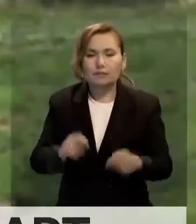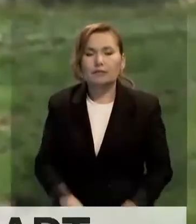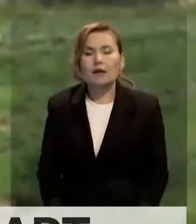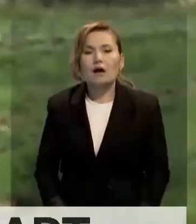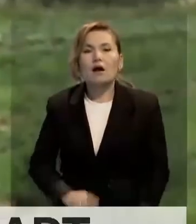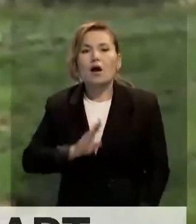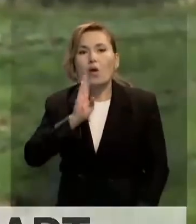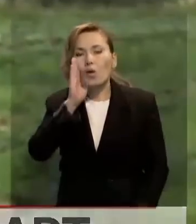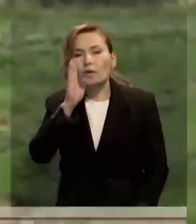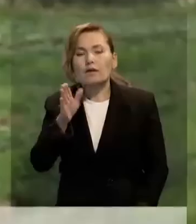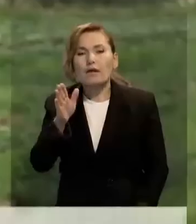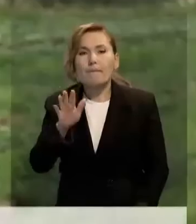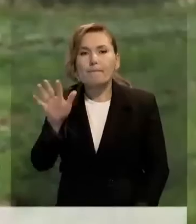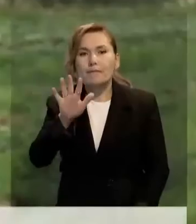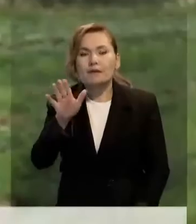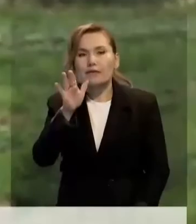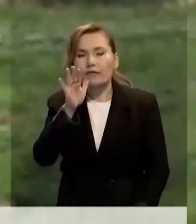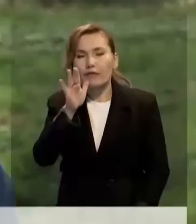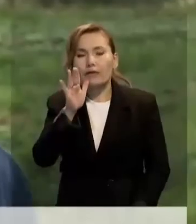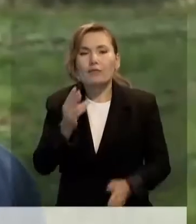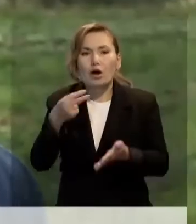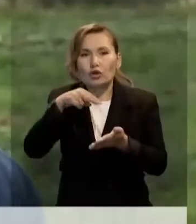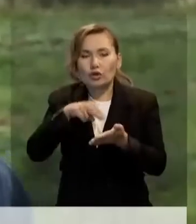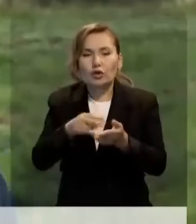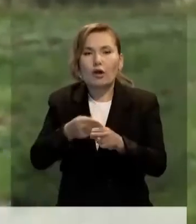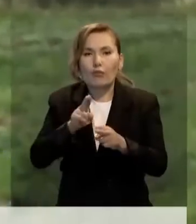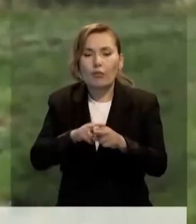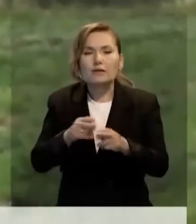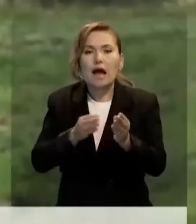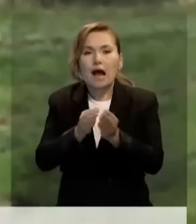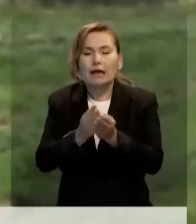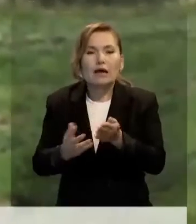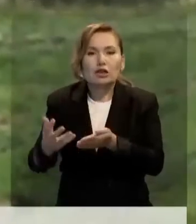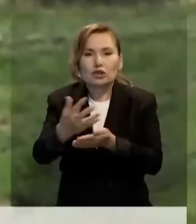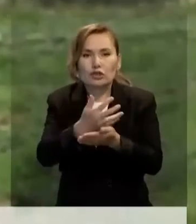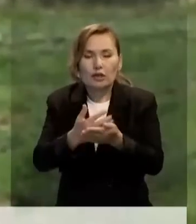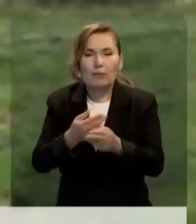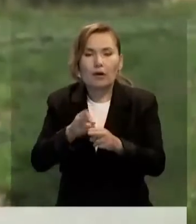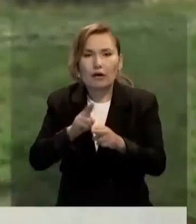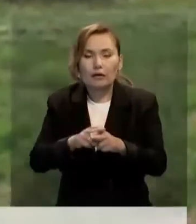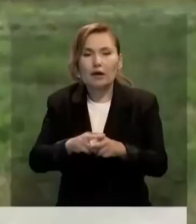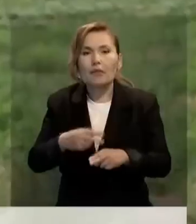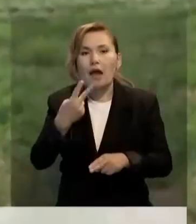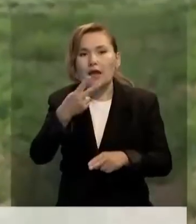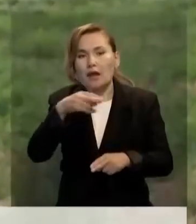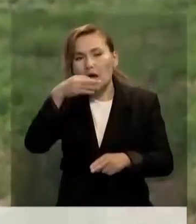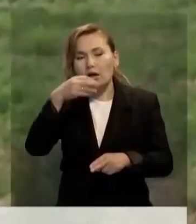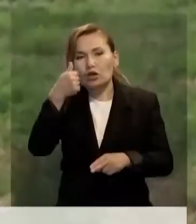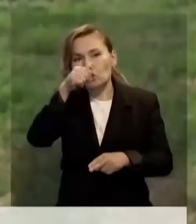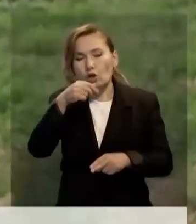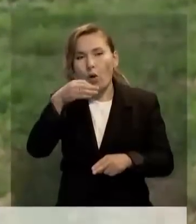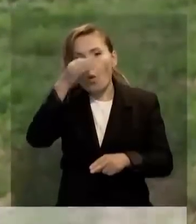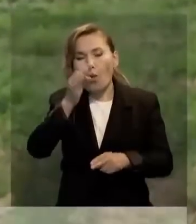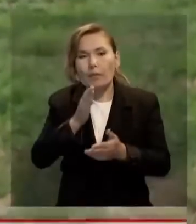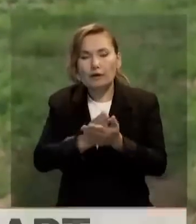Таңғы бесте тұрып, қияр жинаймыз. 300 келі жиналады. Өзге көк өністер енді шығып жатыр. Бір-ек жылдық тәжірбем кәдеге жарады. Ауыл